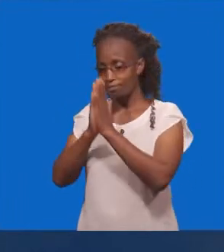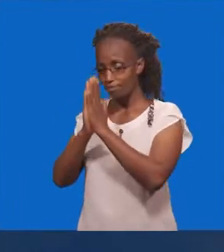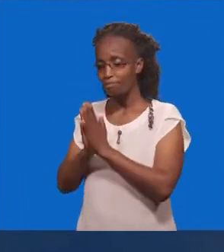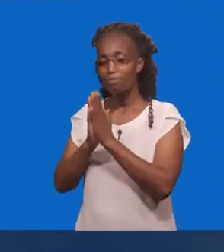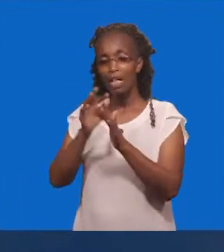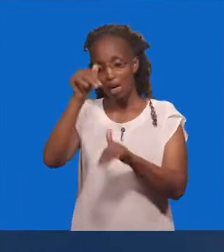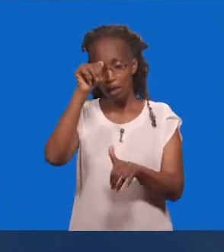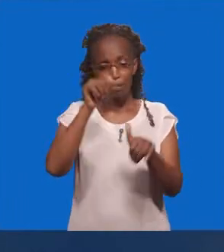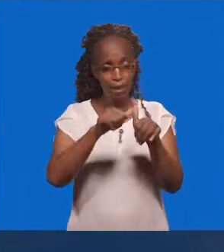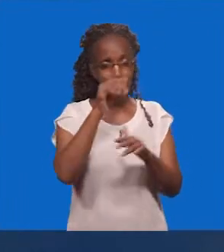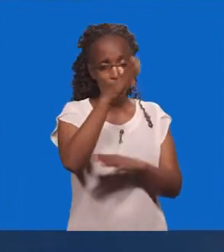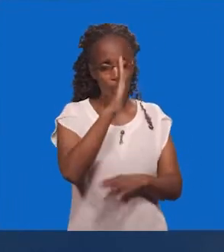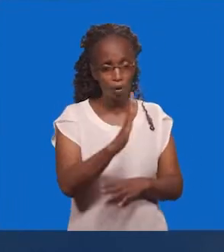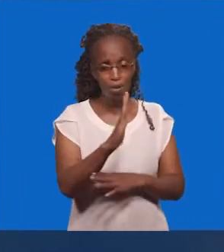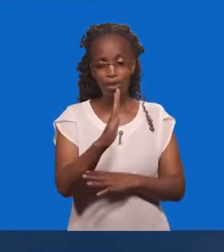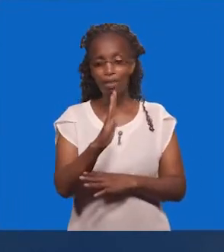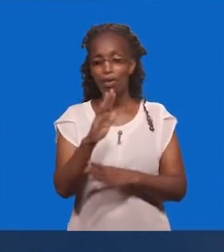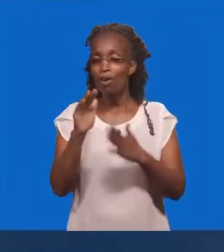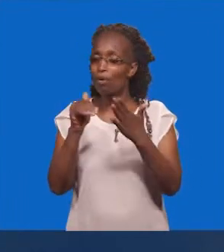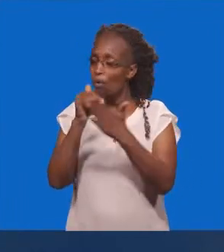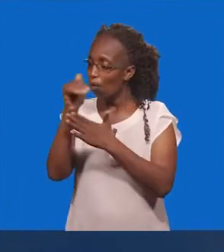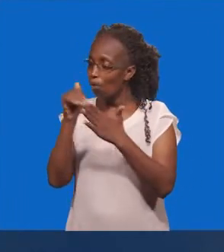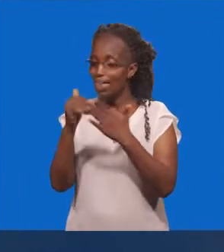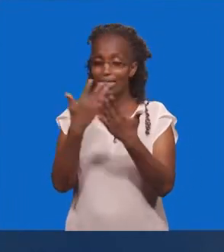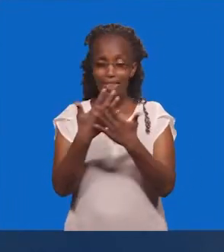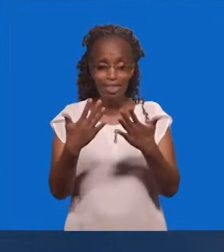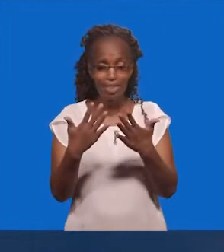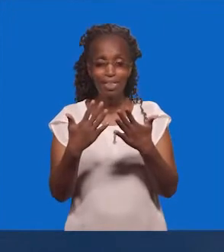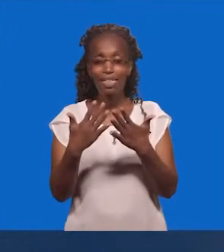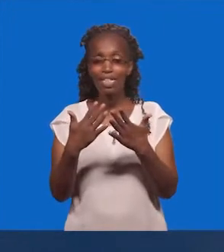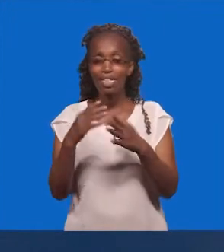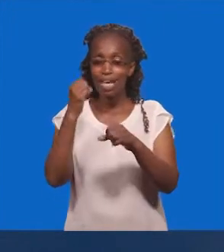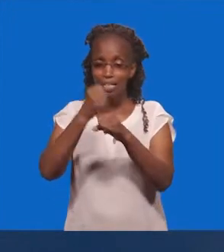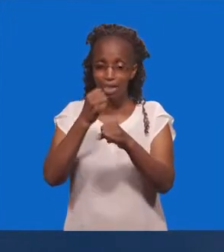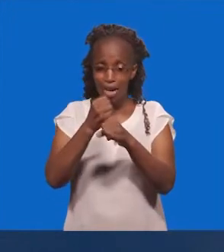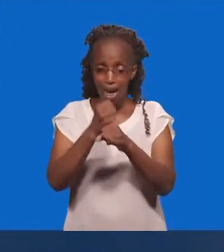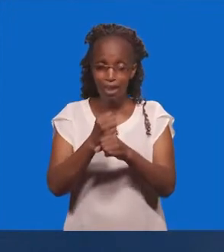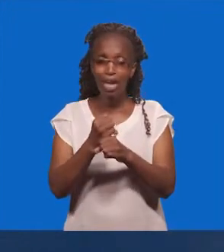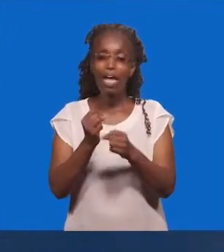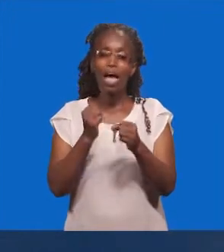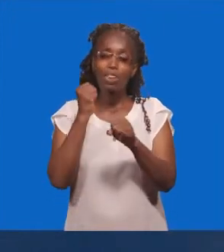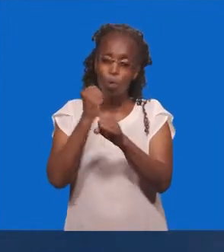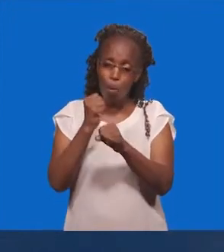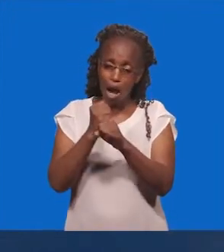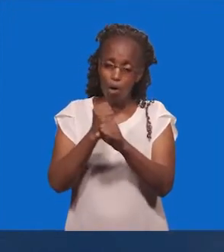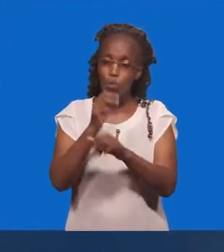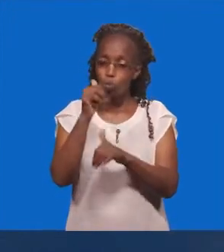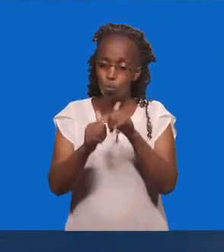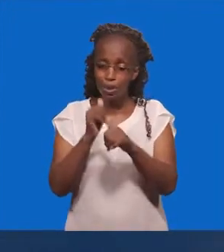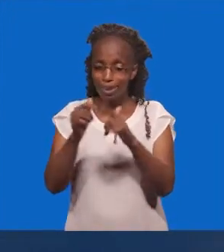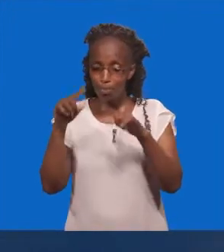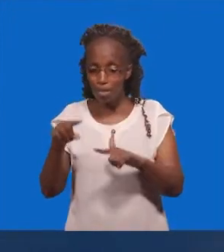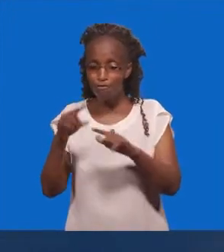Kuwa Anamkumbushe Mwenyezi Mungu Bile ambavyo Hameweza Kuenda Mbelezake Akiwa Ile kazi Yambayo